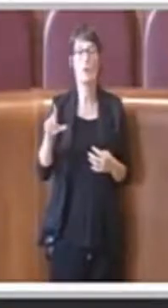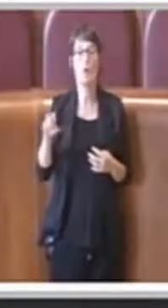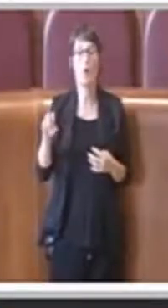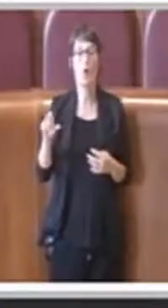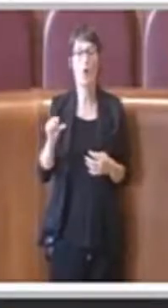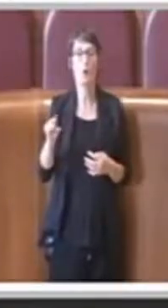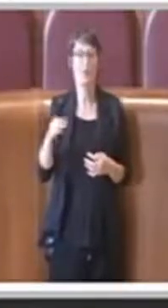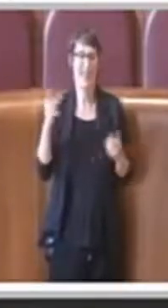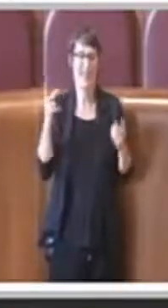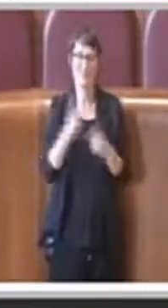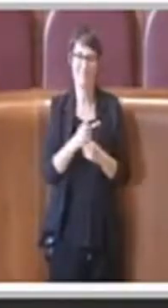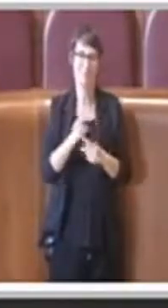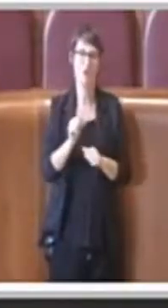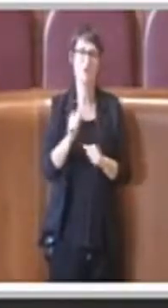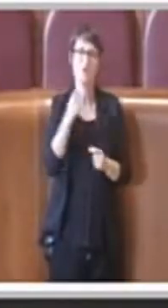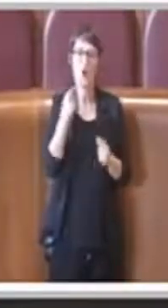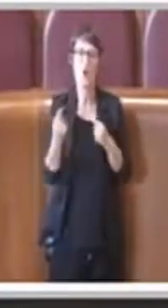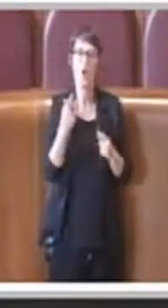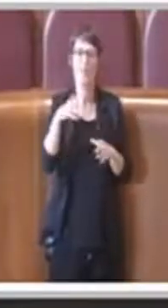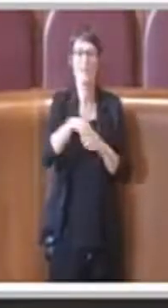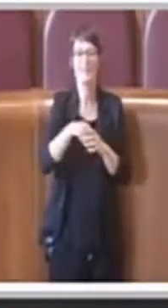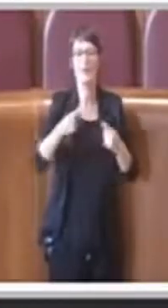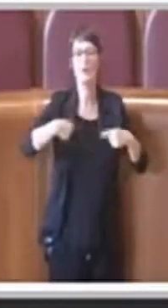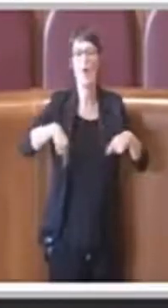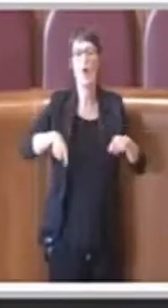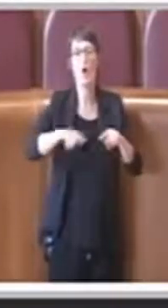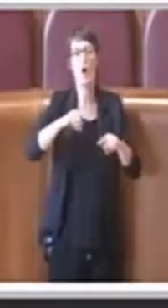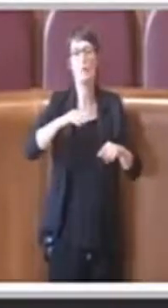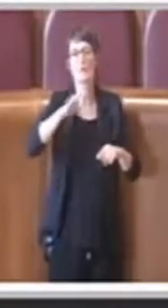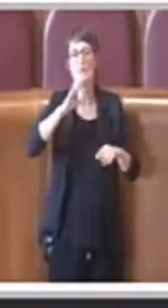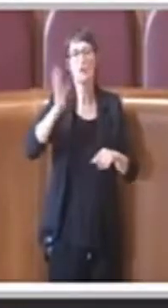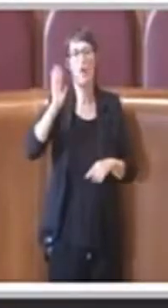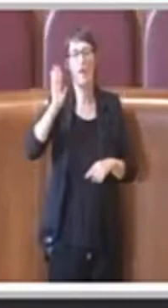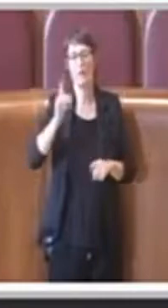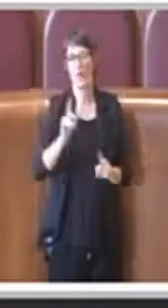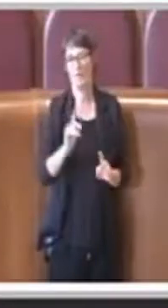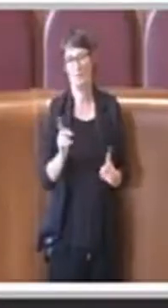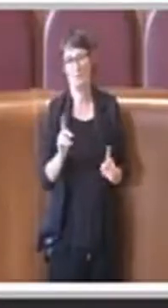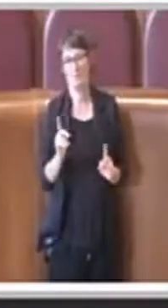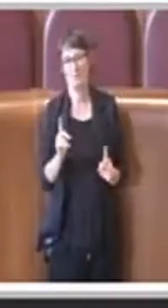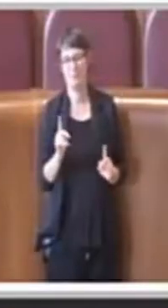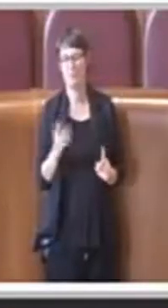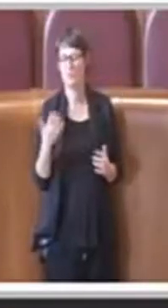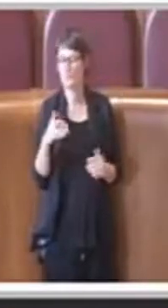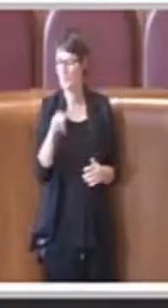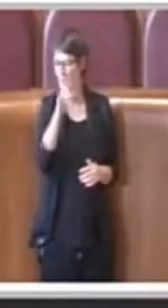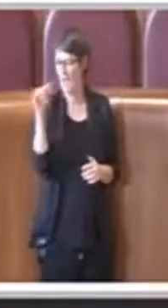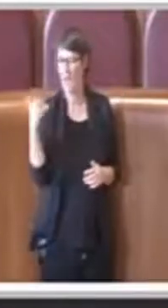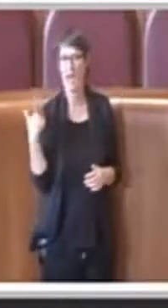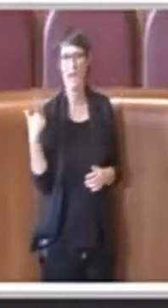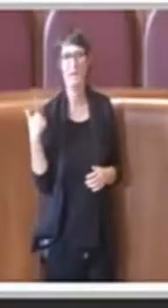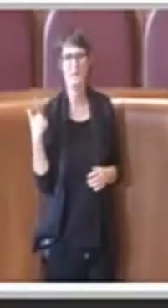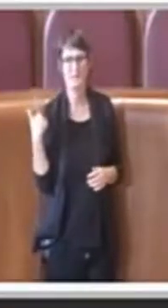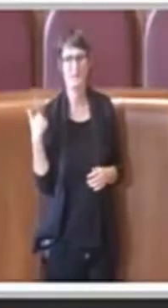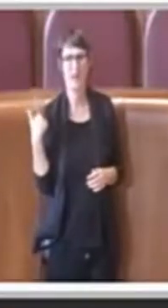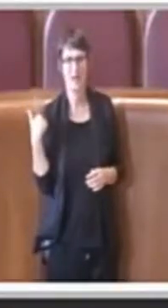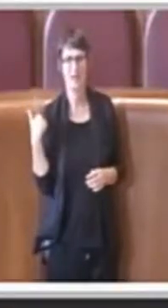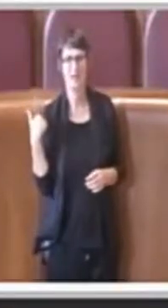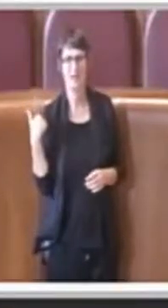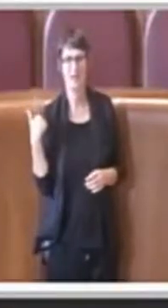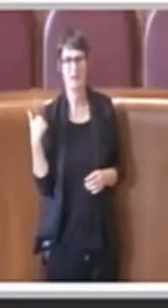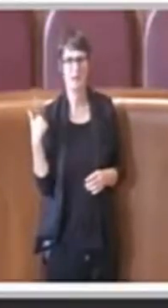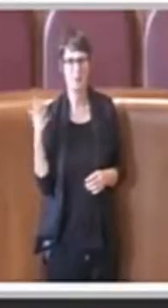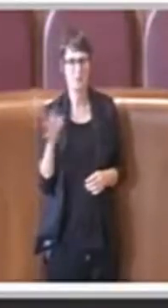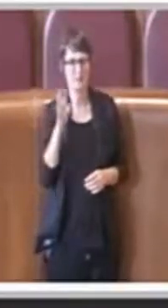datata una commissione che è stata tenuta quest'estate, se non